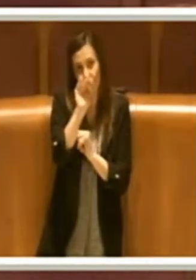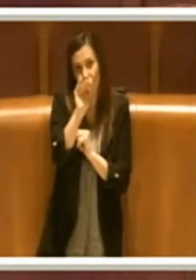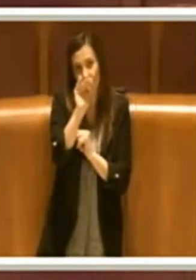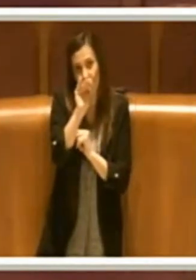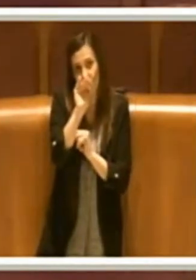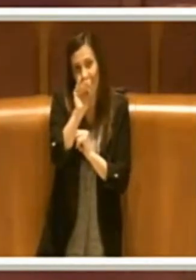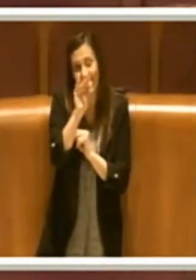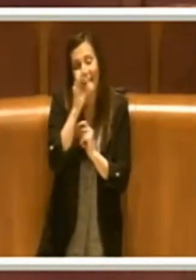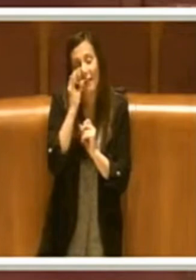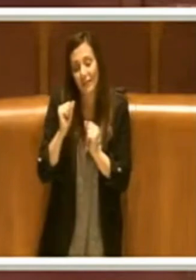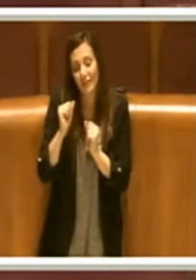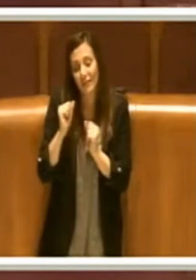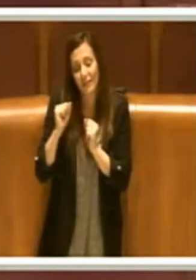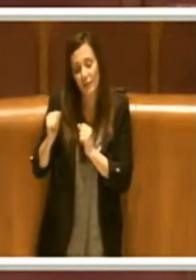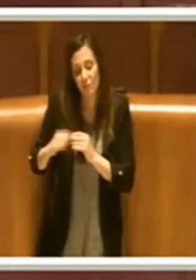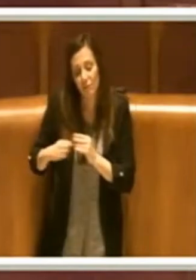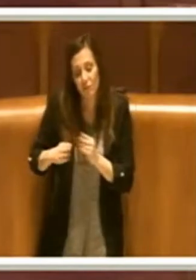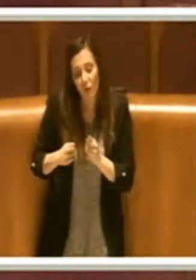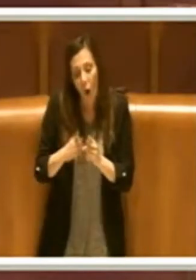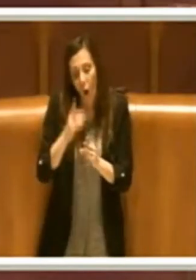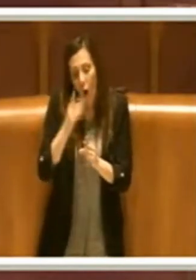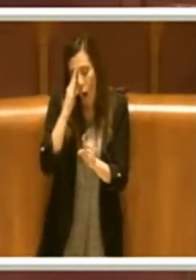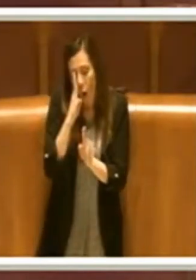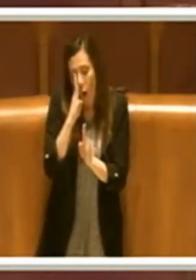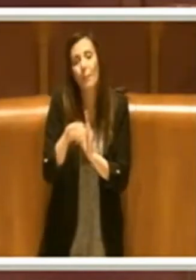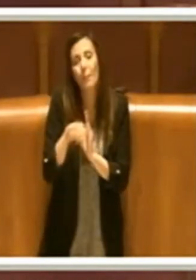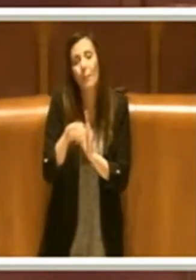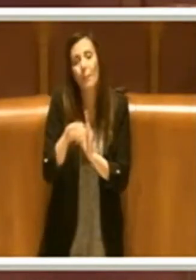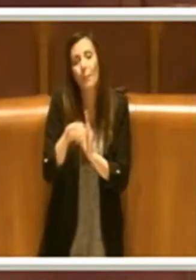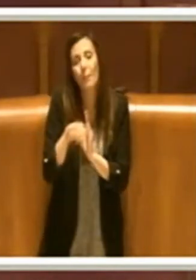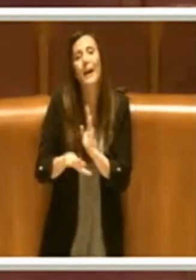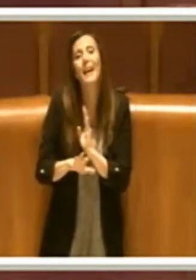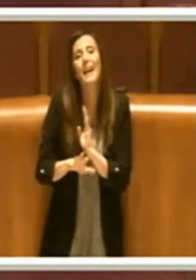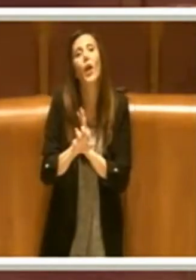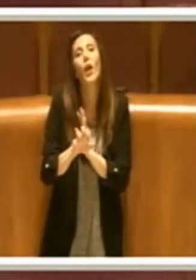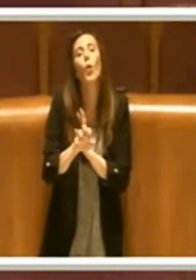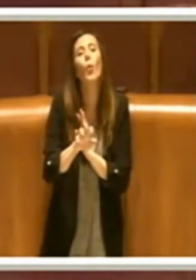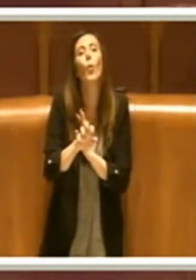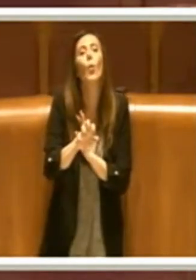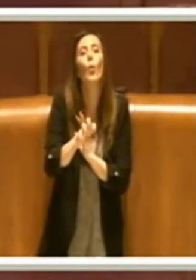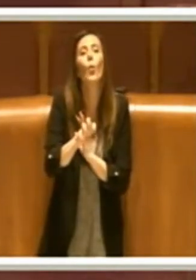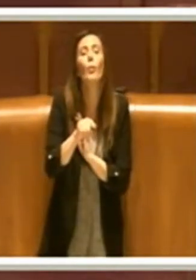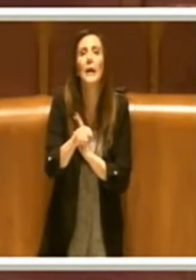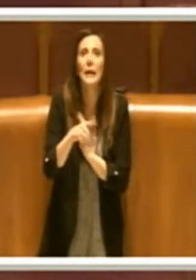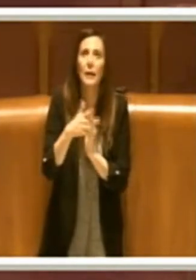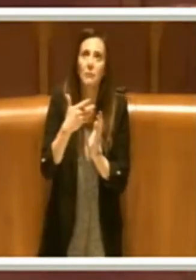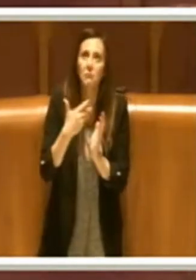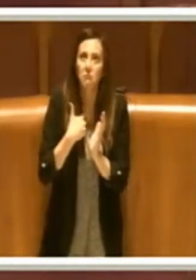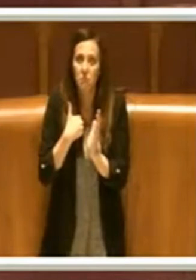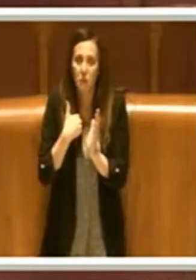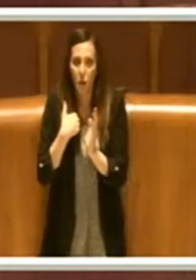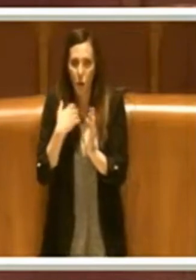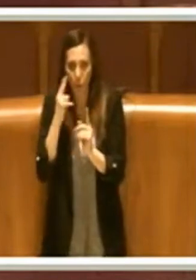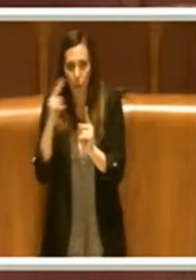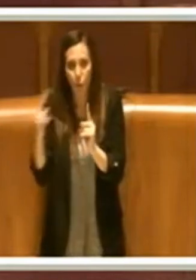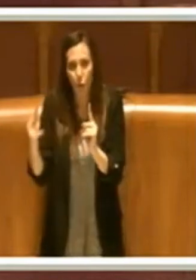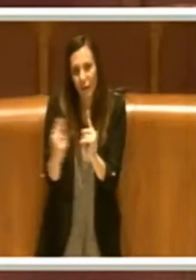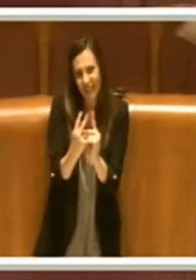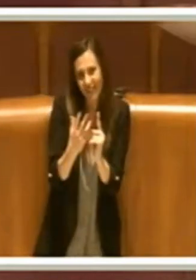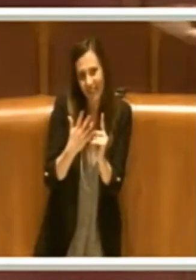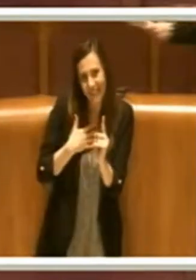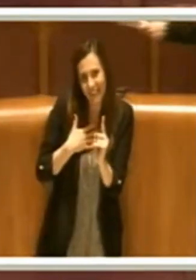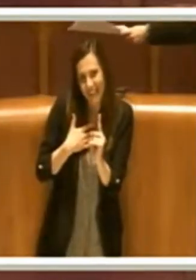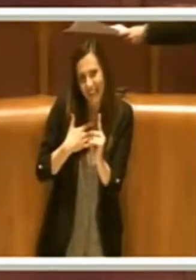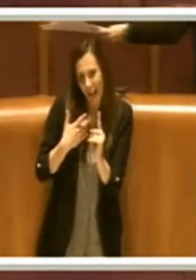orientate verso il recupero di quelli che sono, a mio modo di vedere, ma come ha sottolineato